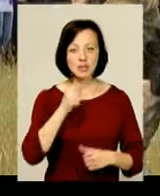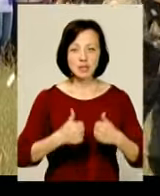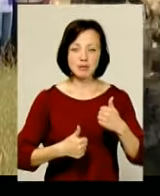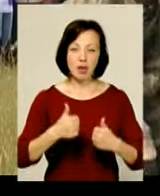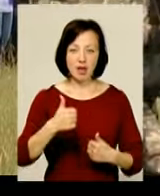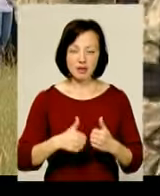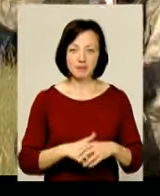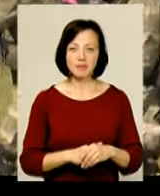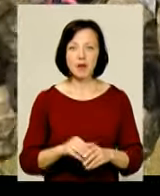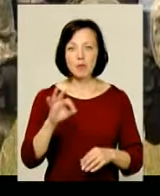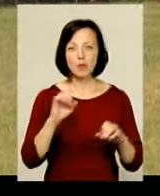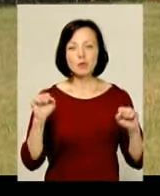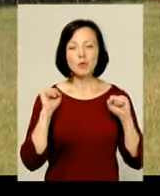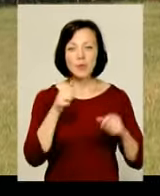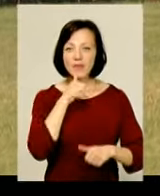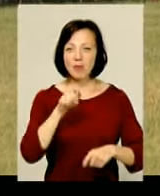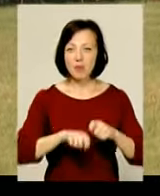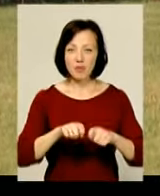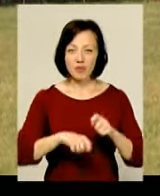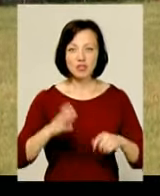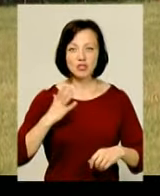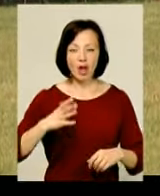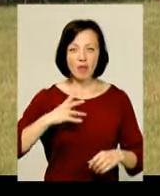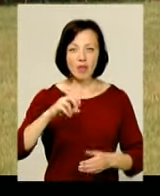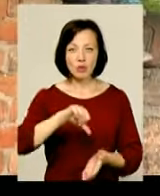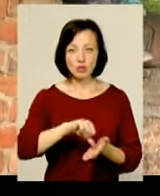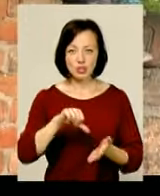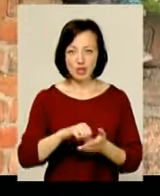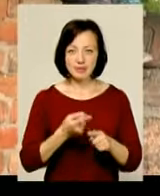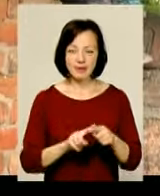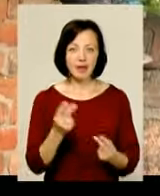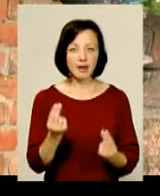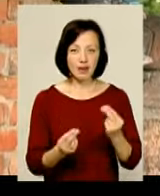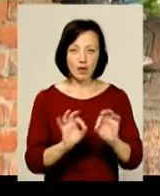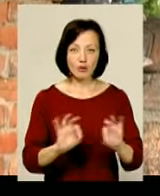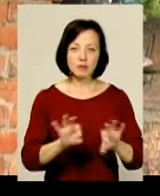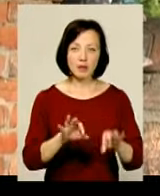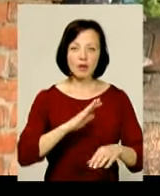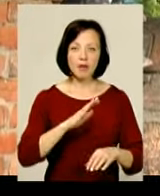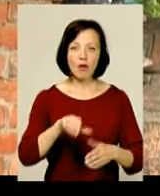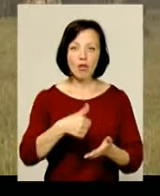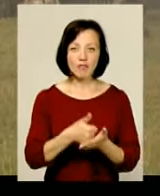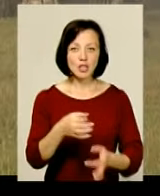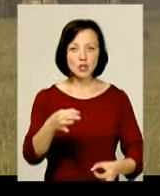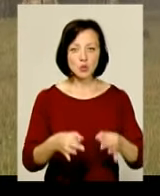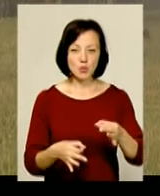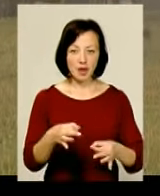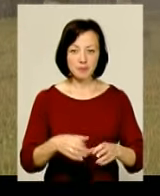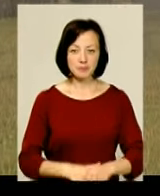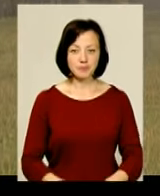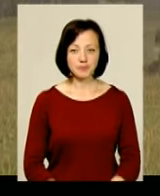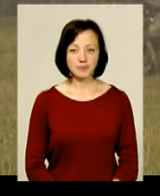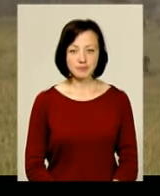змаганнях. Про спортивні випробування, які чекають на учасників патріотичної гри, розповідає її головний суддя Наталія